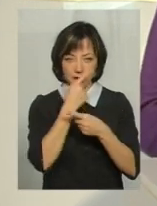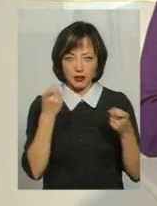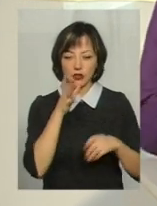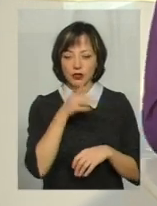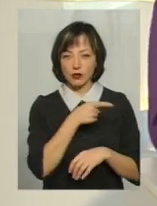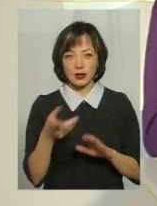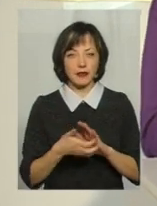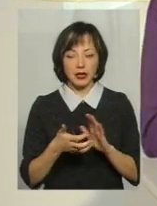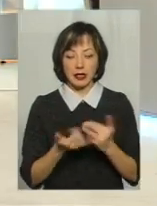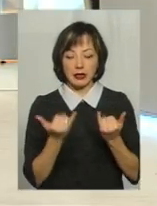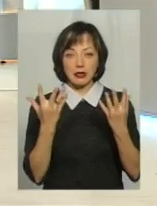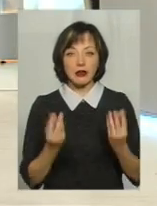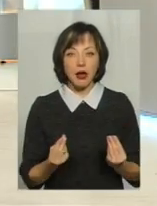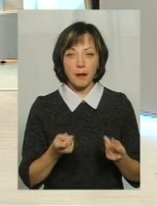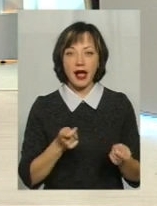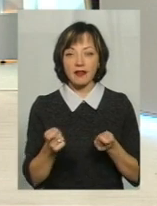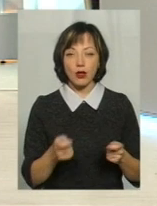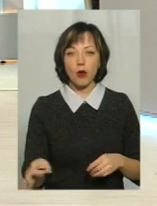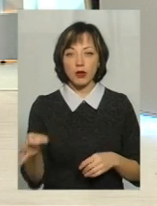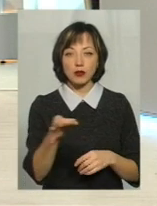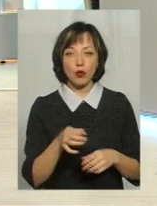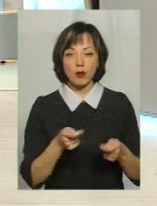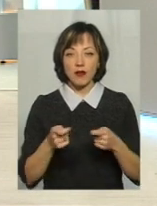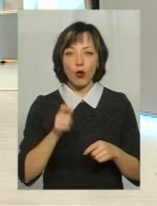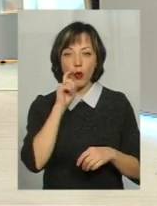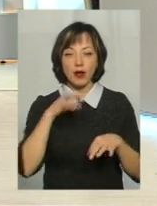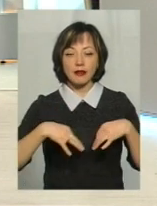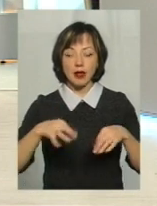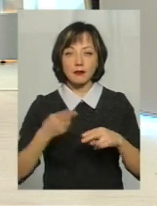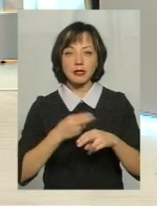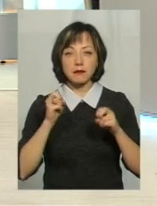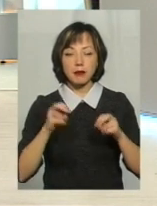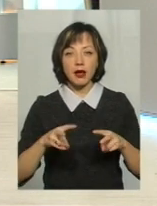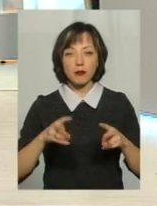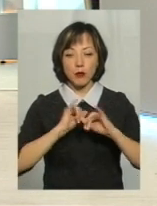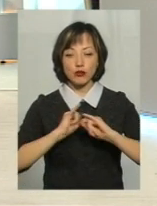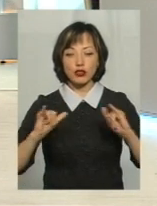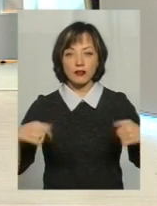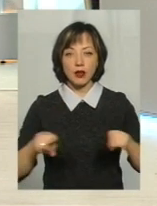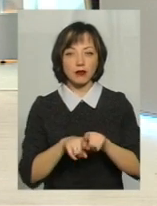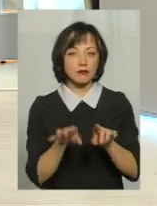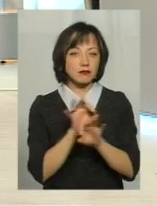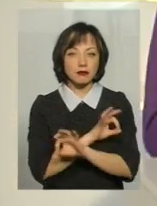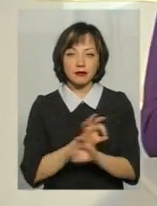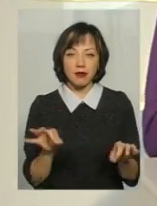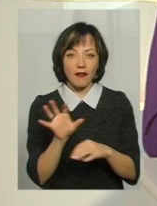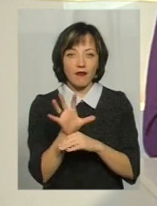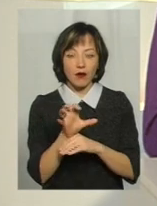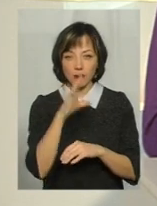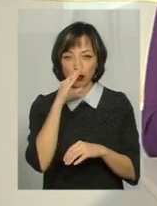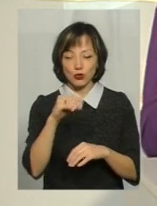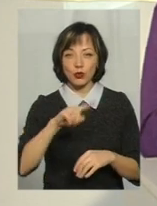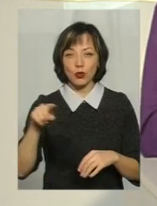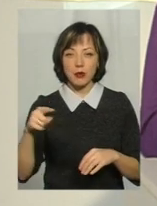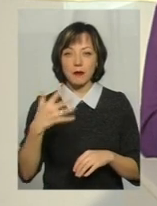часу вже немає. Днями керівник обласного управління ОТБ Віталій Дзюба поширив таку класну, як на мене, фотографію, маршрут номер